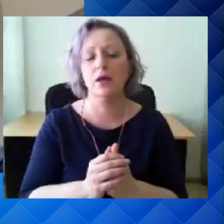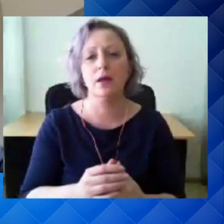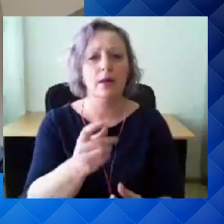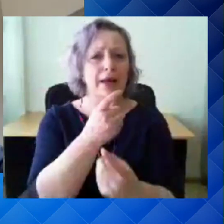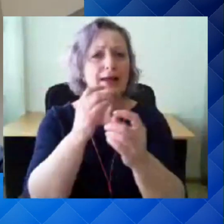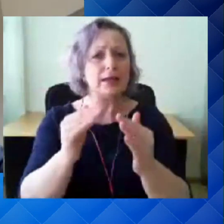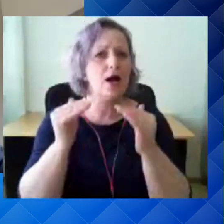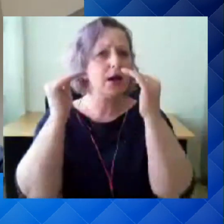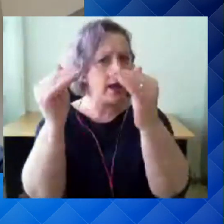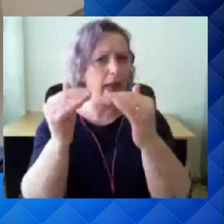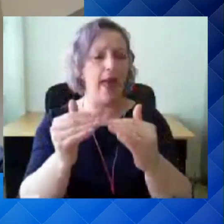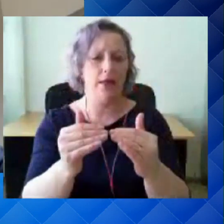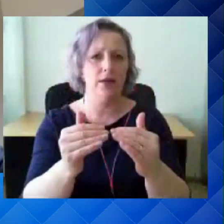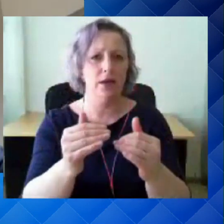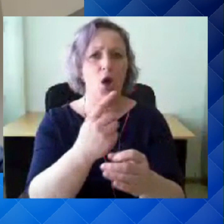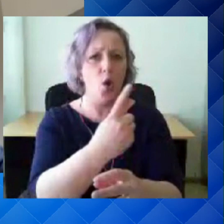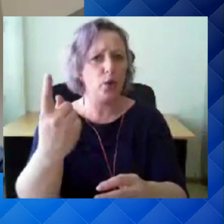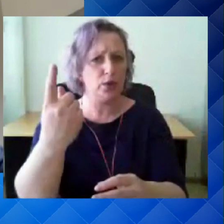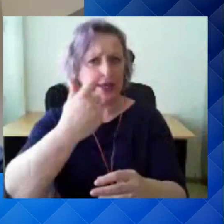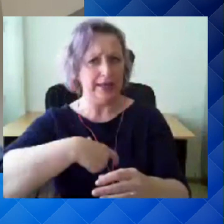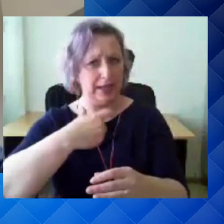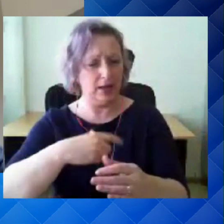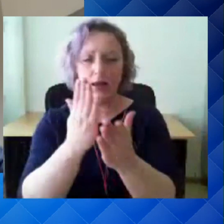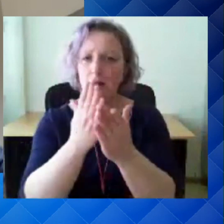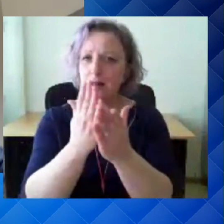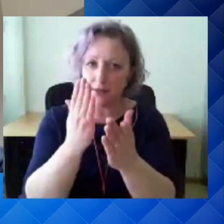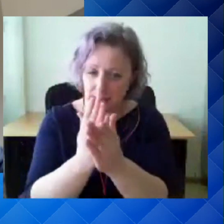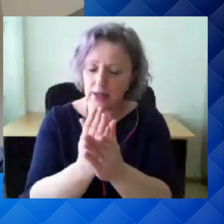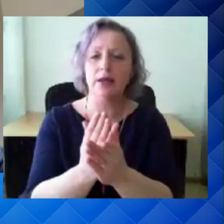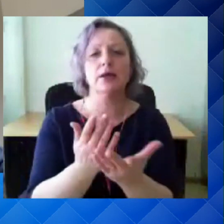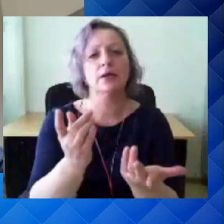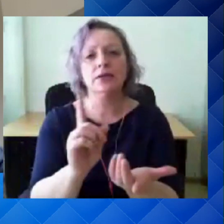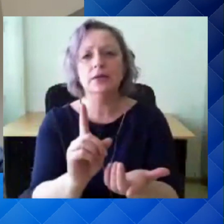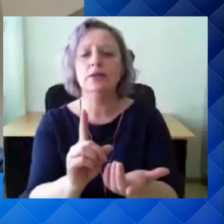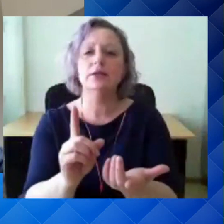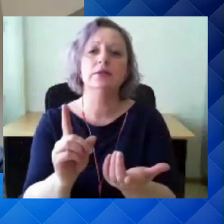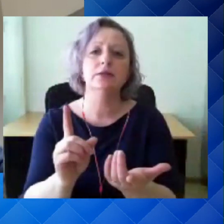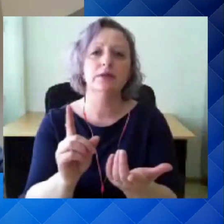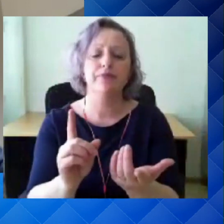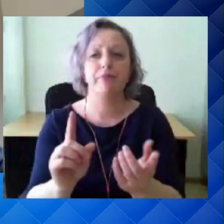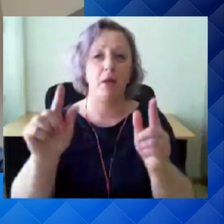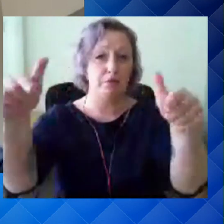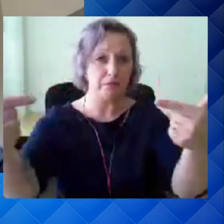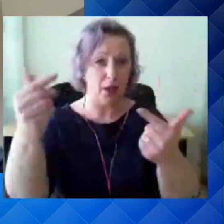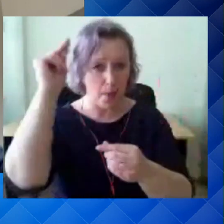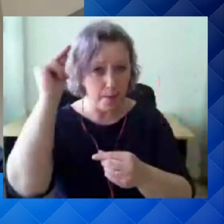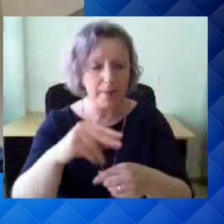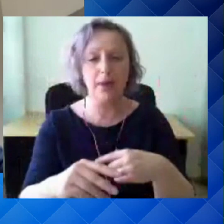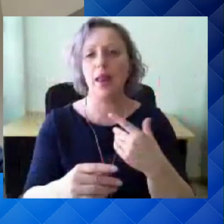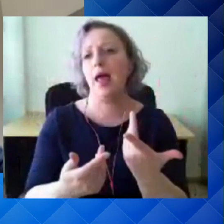üksikisikud asemel kindlasti distants töö rakendamine, distants kaugõppimise rakendamine,